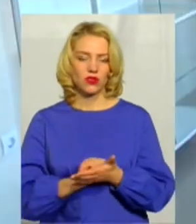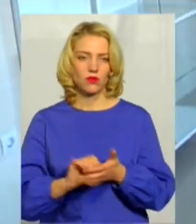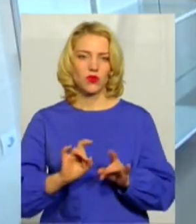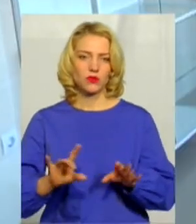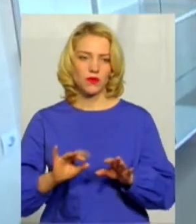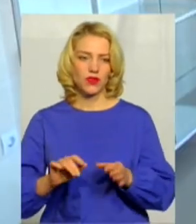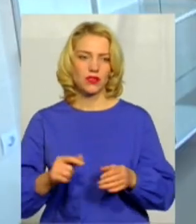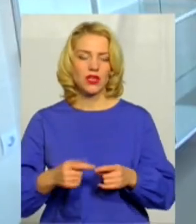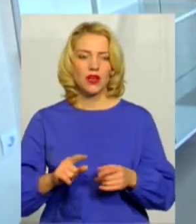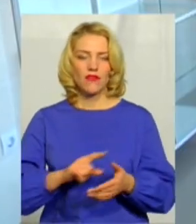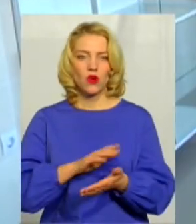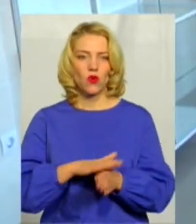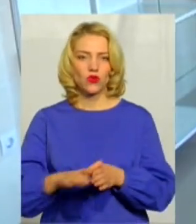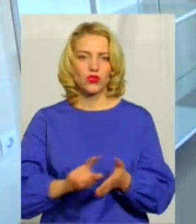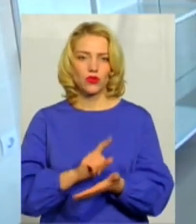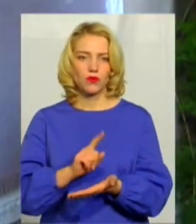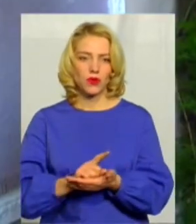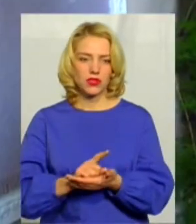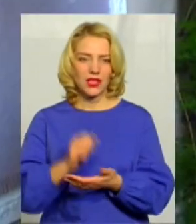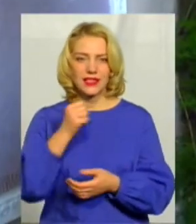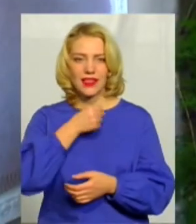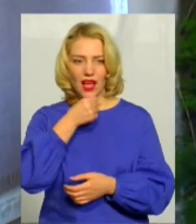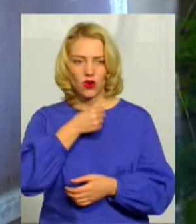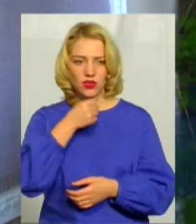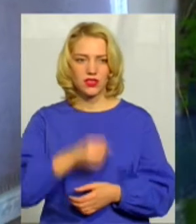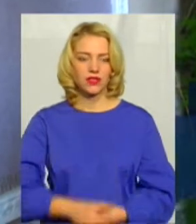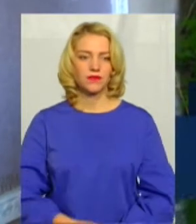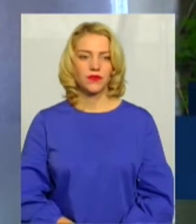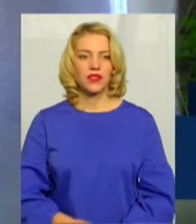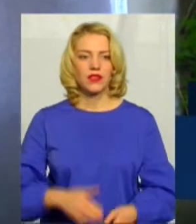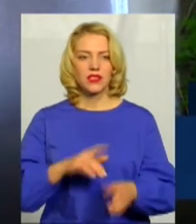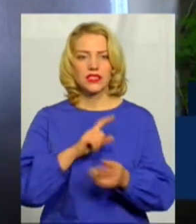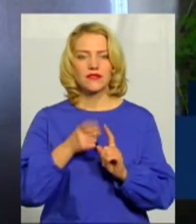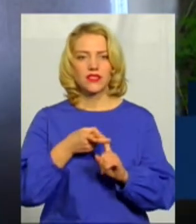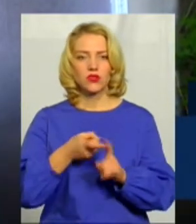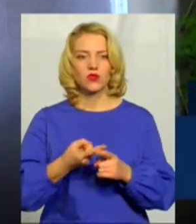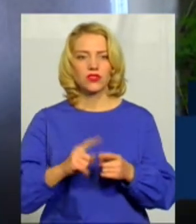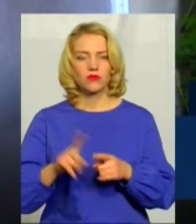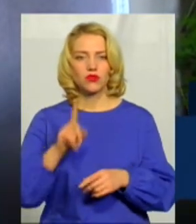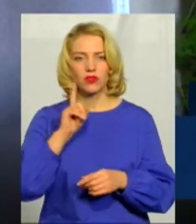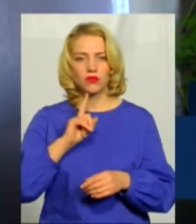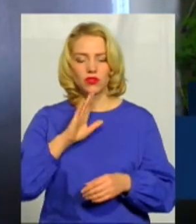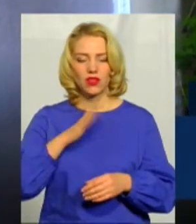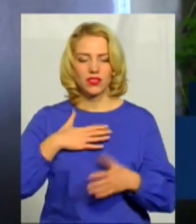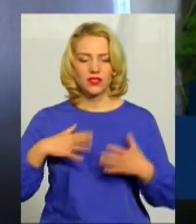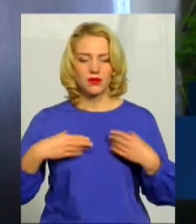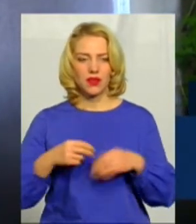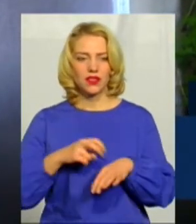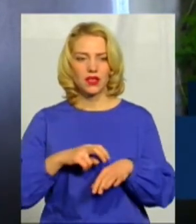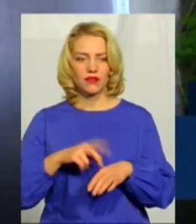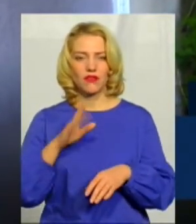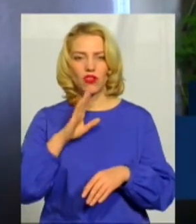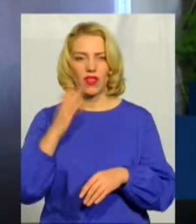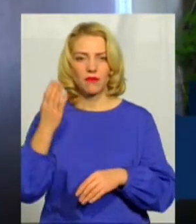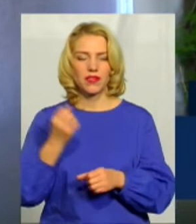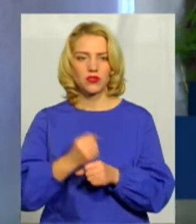обов'язків старости села Пільний Олексинець Наталя Вовнянко. В зв'язку з тим, що тимчасово лікар, наш сімейний, вона працює, вона працює в